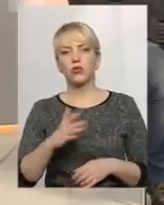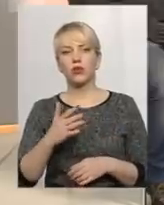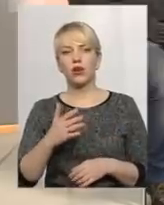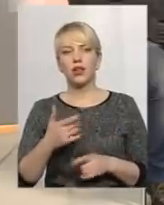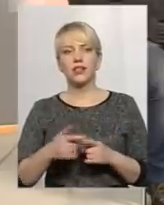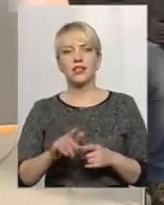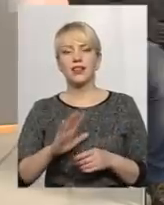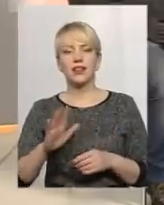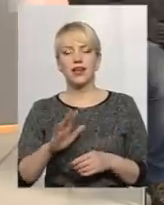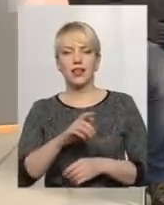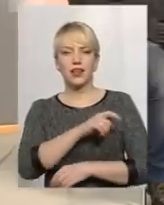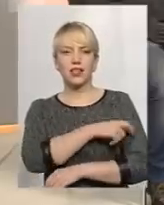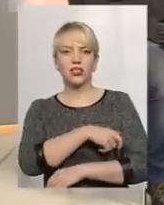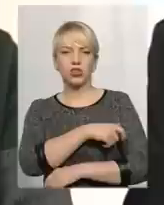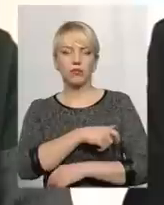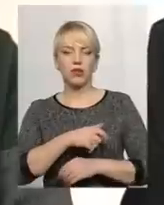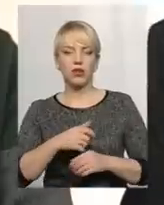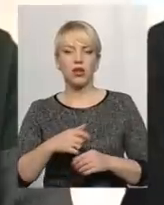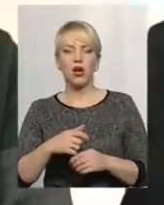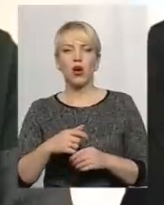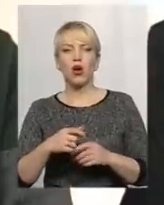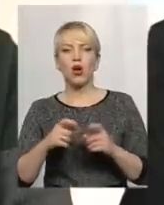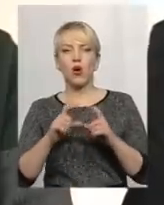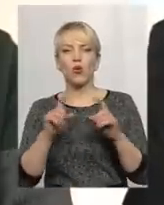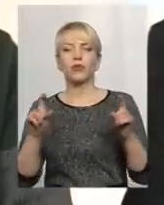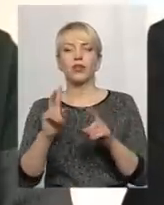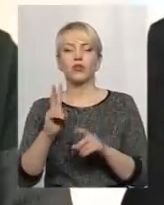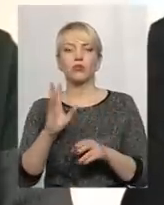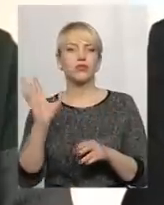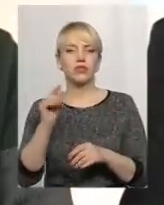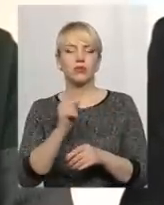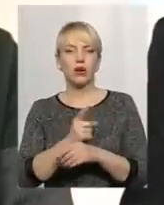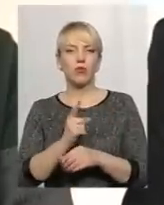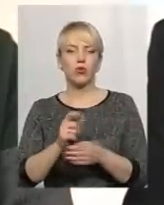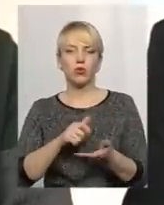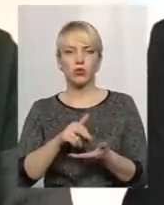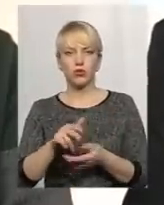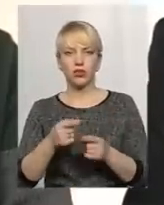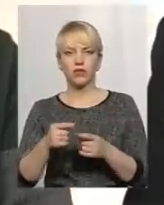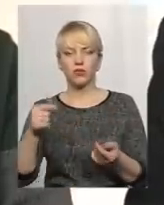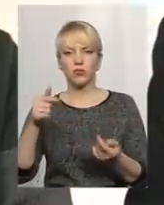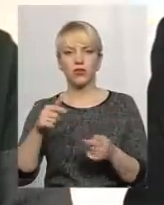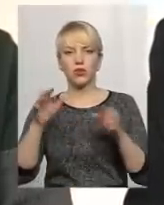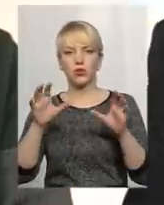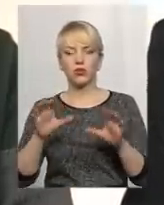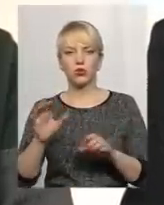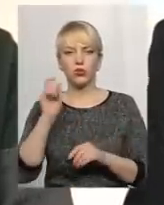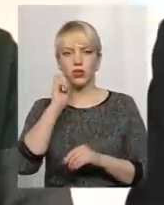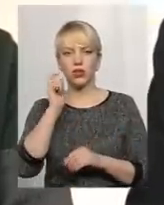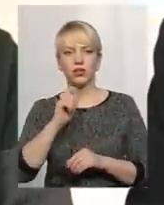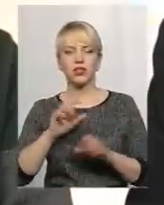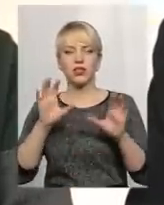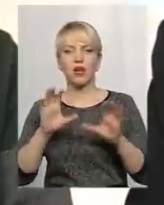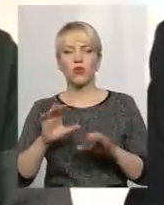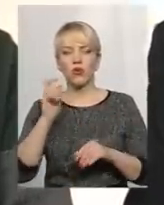режимний об'єкт, де заборонено будь-кому проходити через територію. В відповідності до Конституції України, Закону